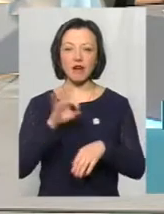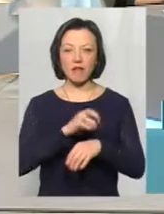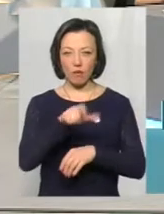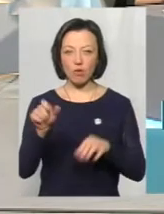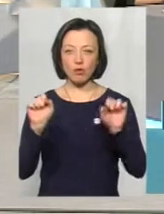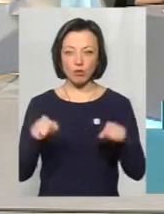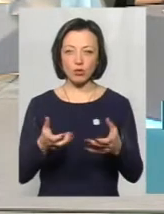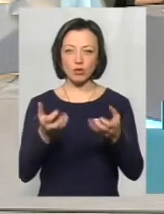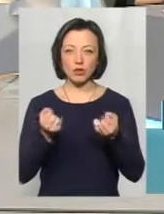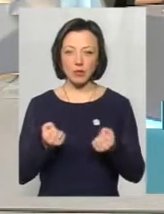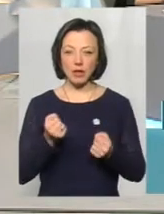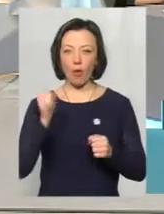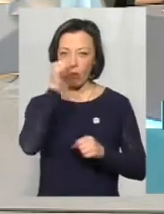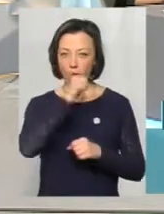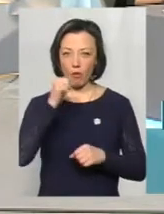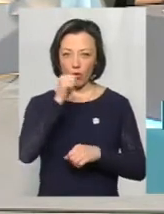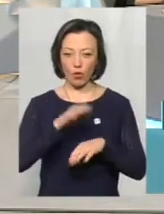можуть отримати обмороження.